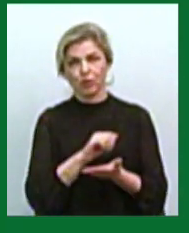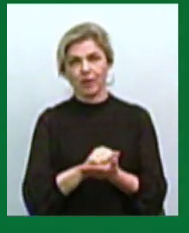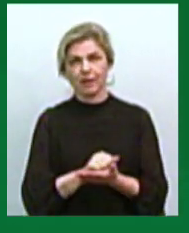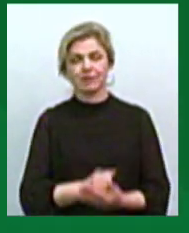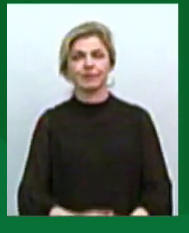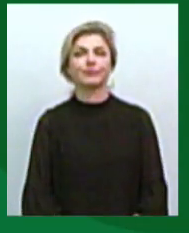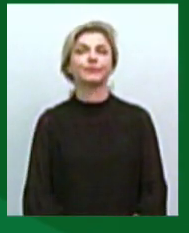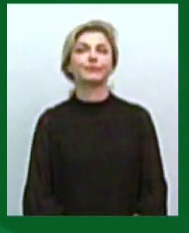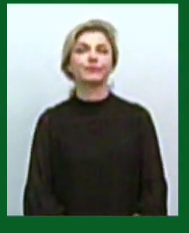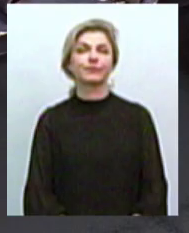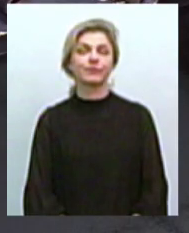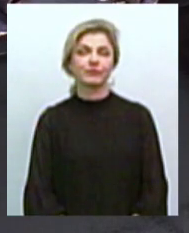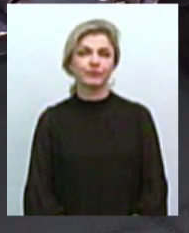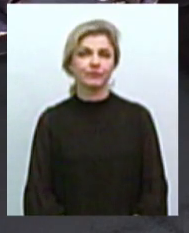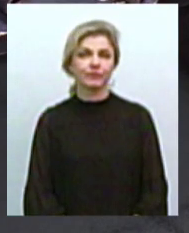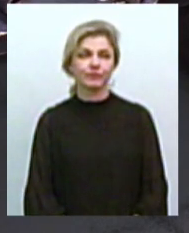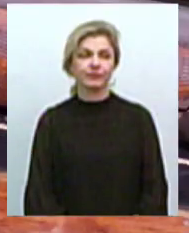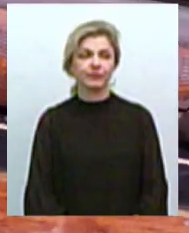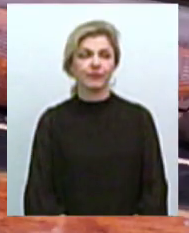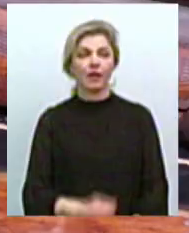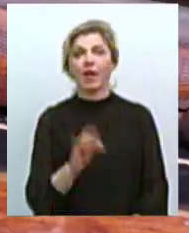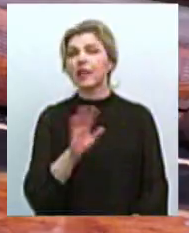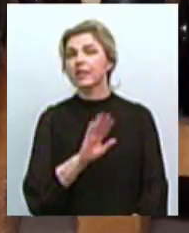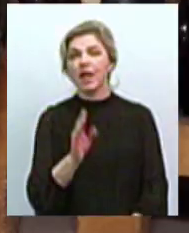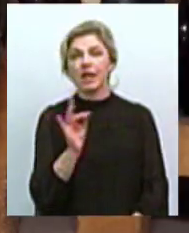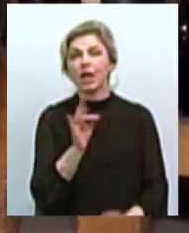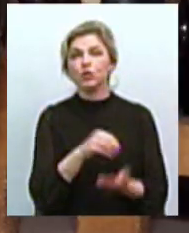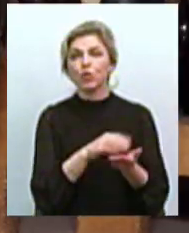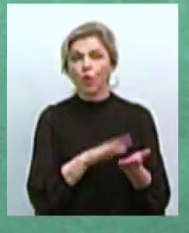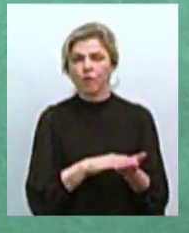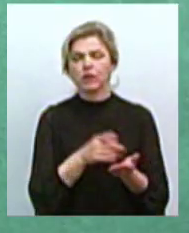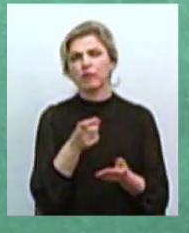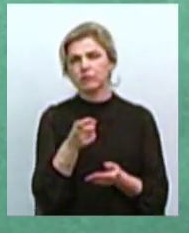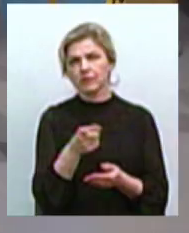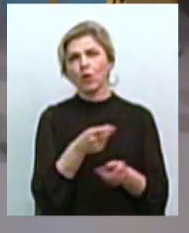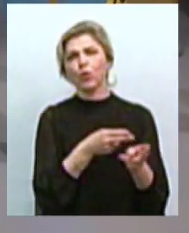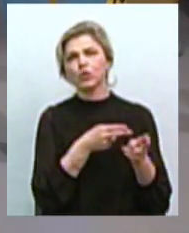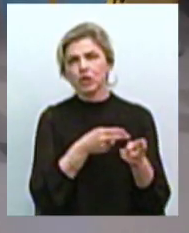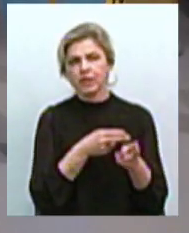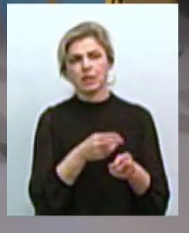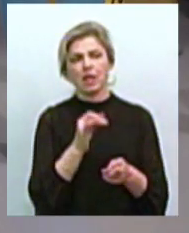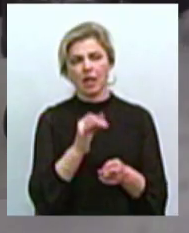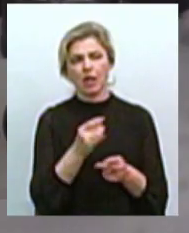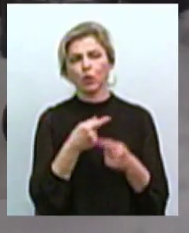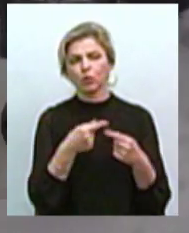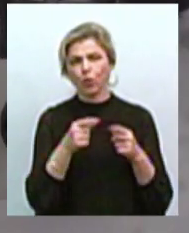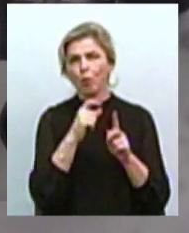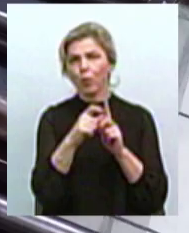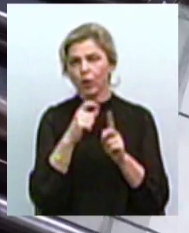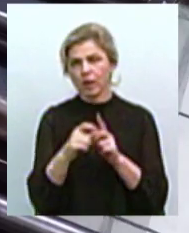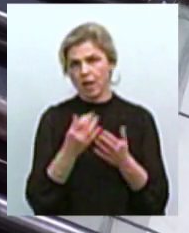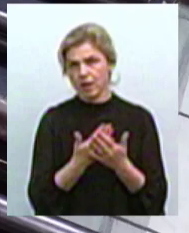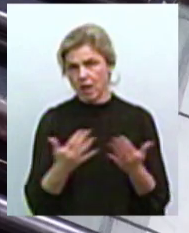Юлія Філімон. Незареєстровані рушниці, пістолети, ножі, засоби для відстрілу гумових куль тощо.